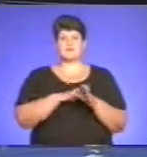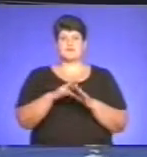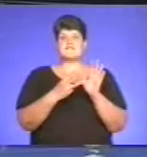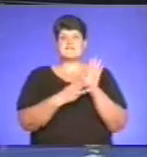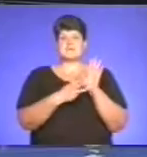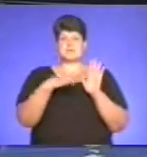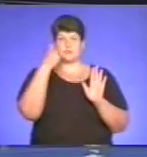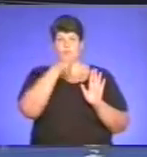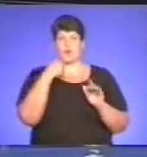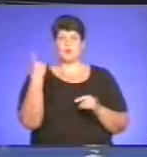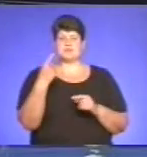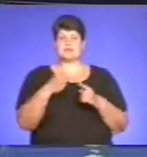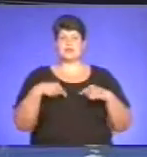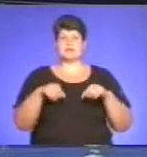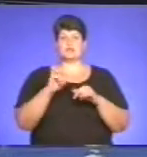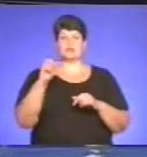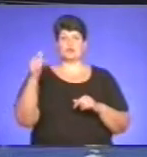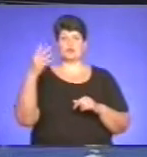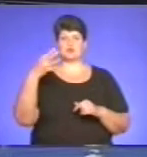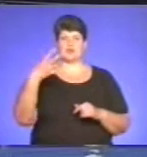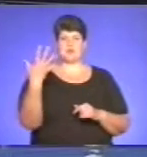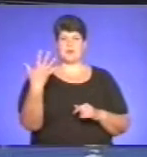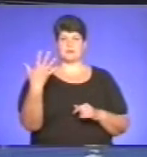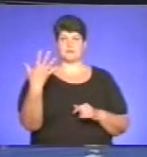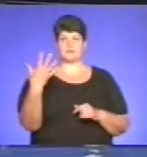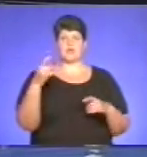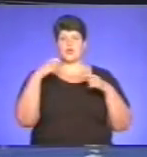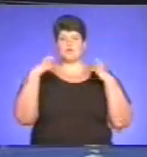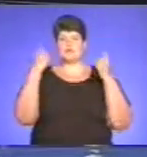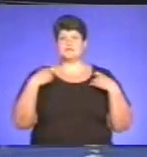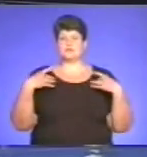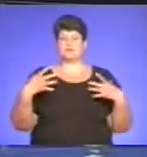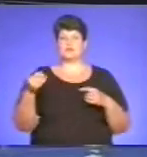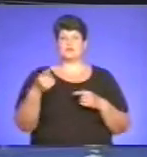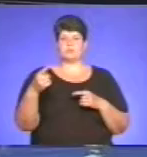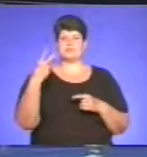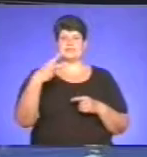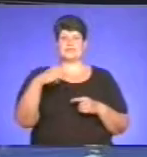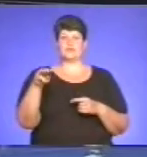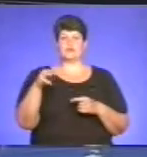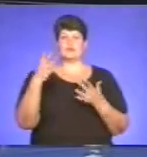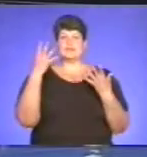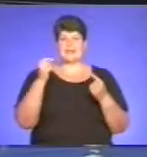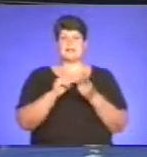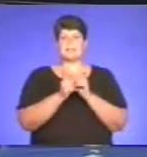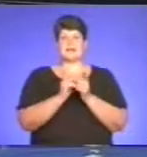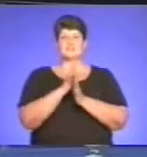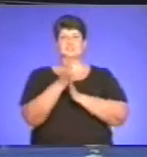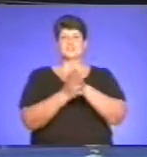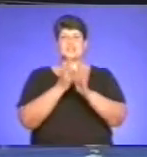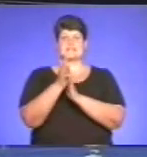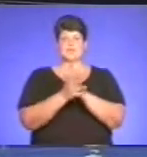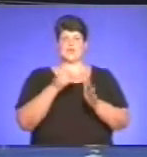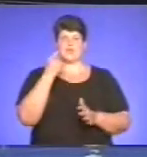років. Обласній організації УТОГ – 45. Ювілеї відсадкували у Тернополі 20 травня, у День перекладача жестової